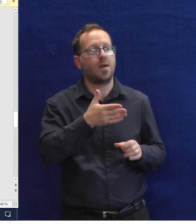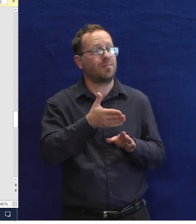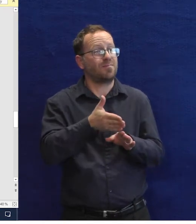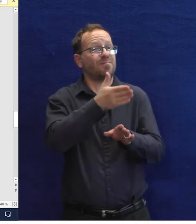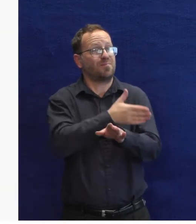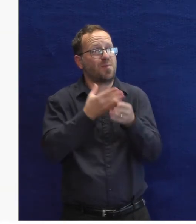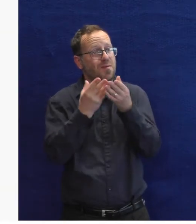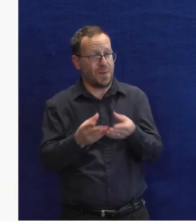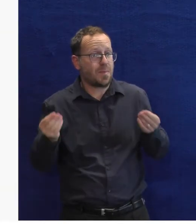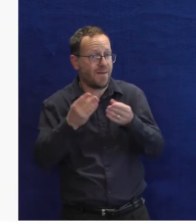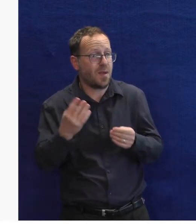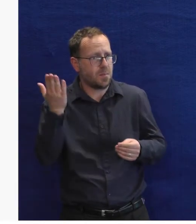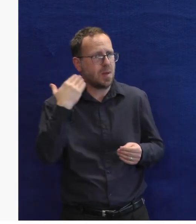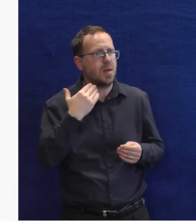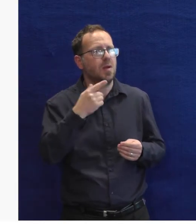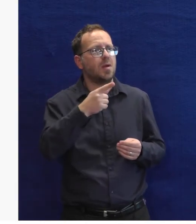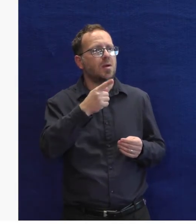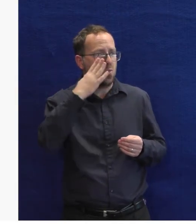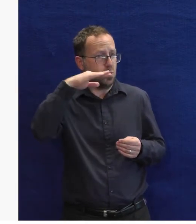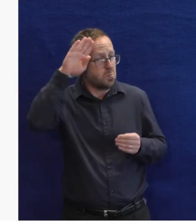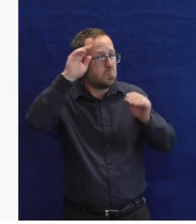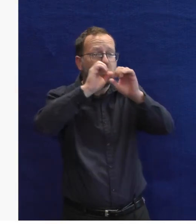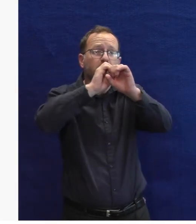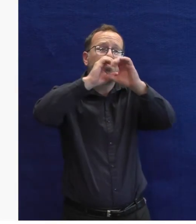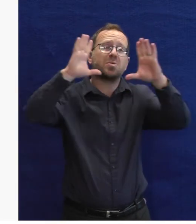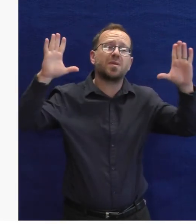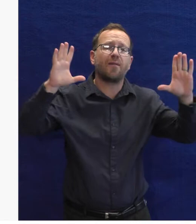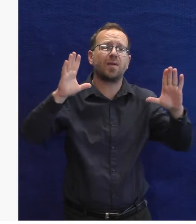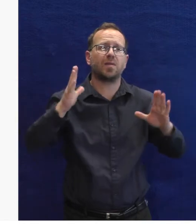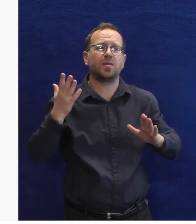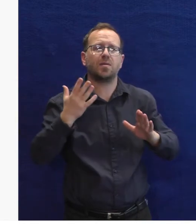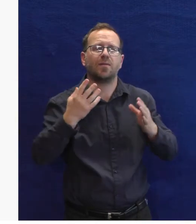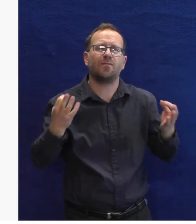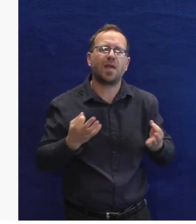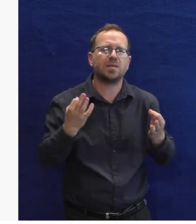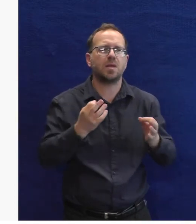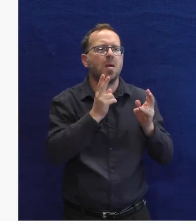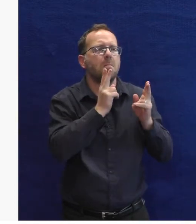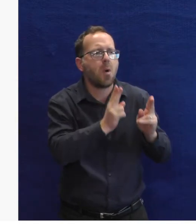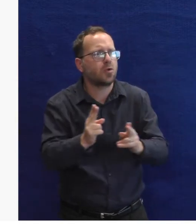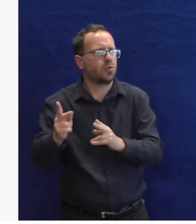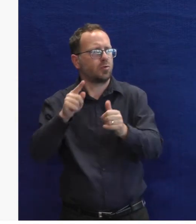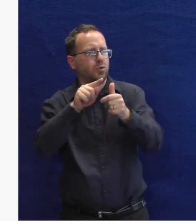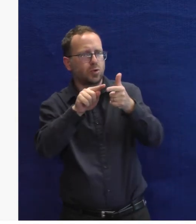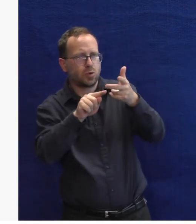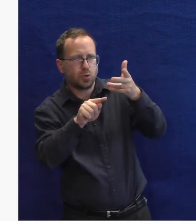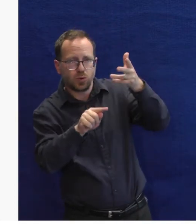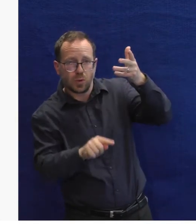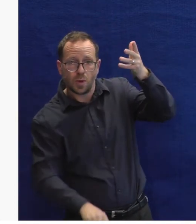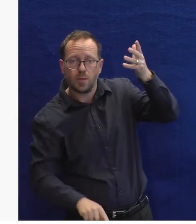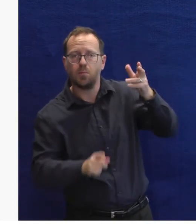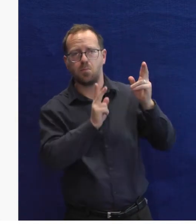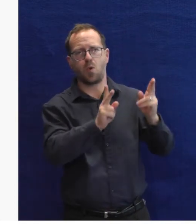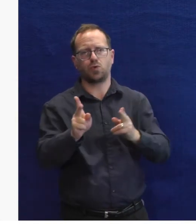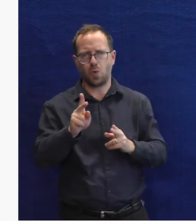Já jsem to nějak asi popsal, takže dokážete si snad představit tu sérii